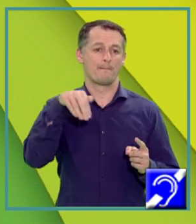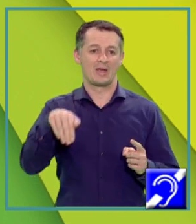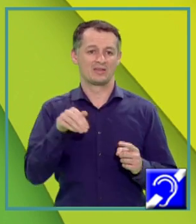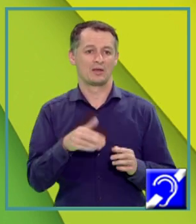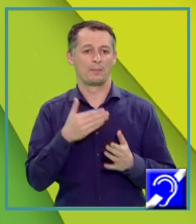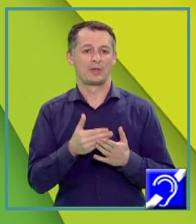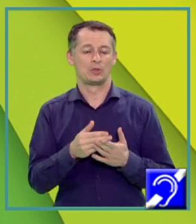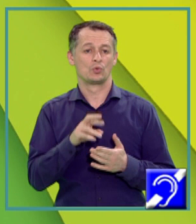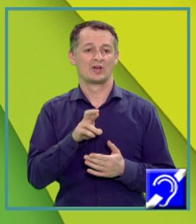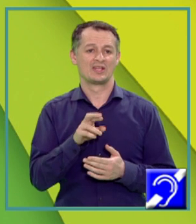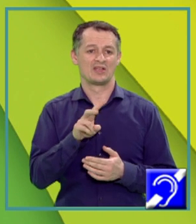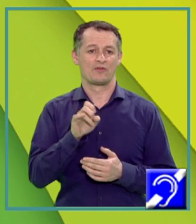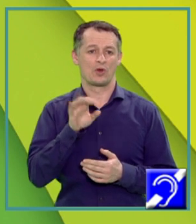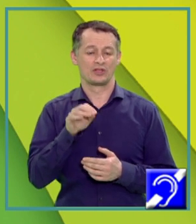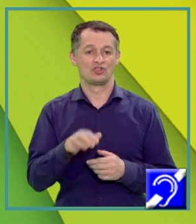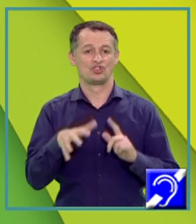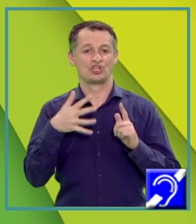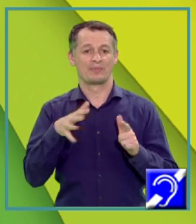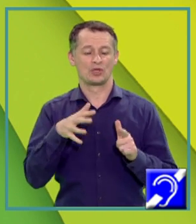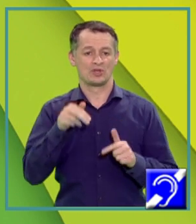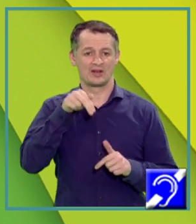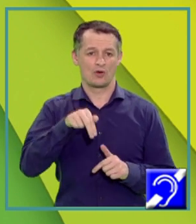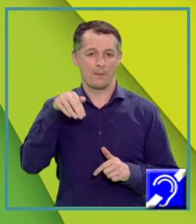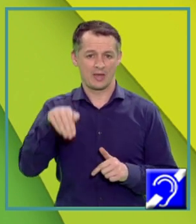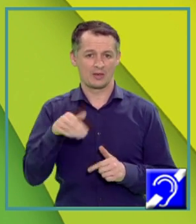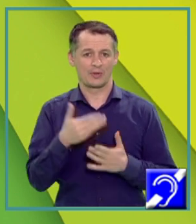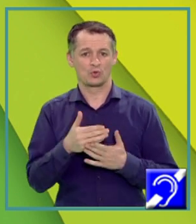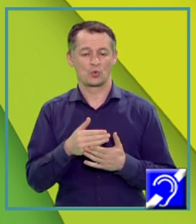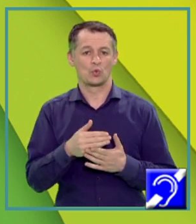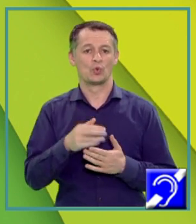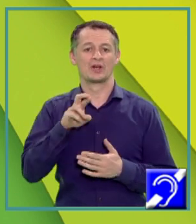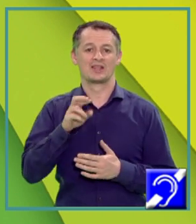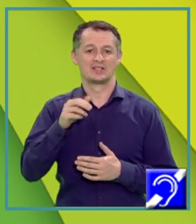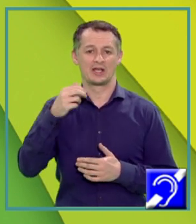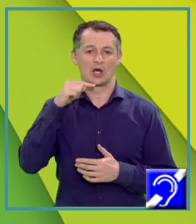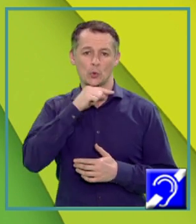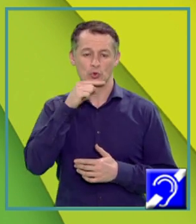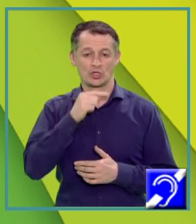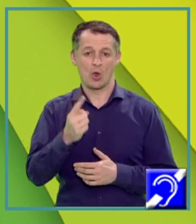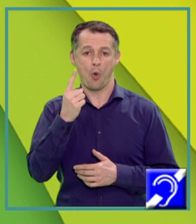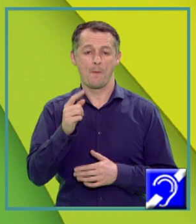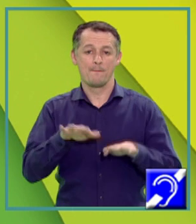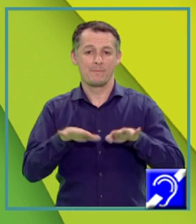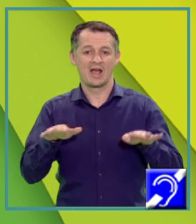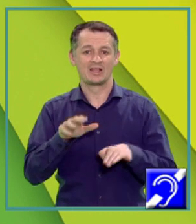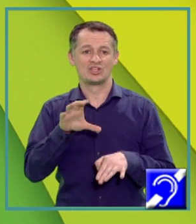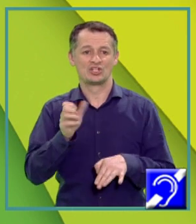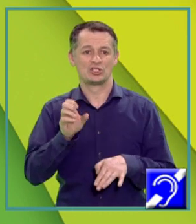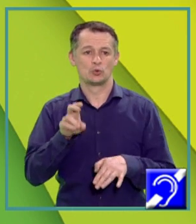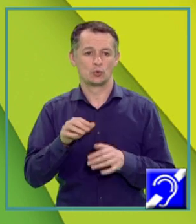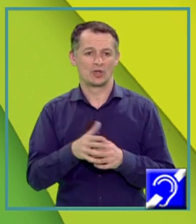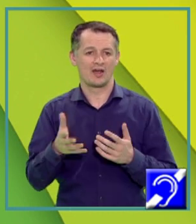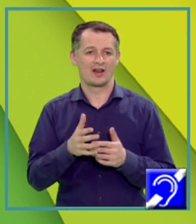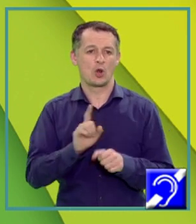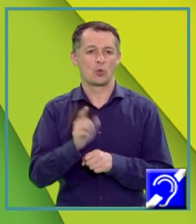radiația violet și 700 nanometri pentru radiația roșie O placă de cesiu care are lucrul